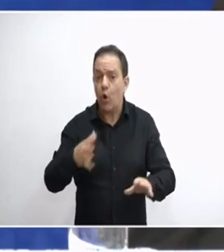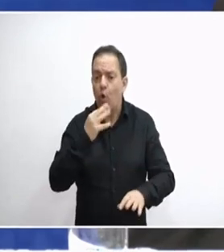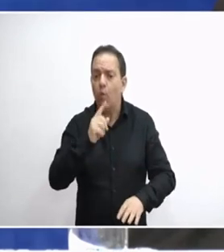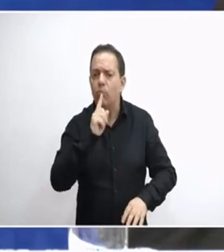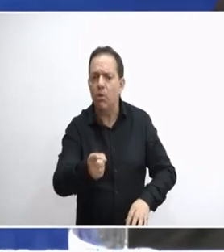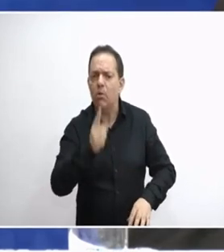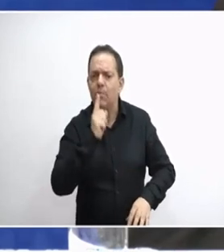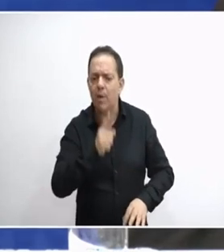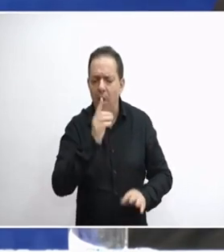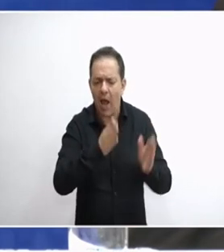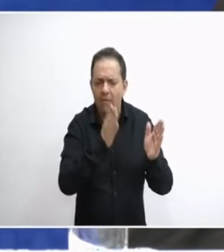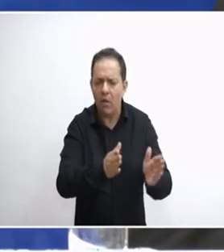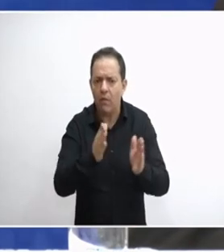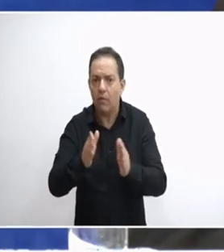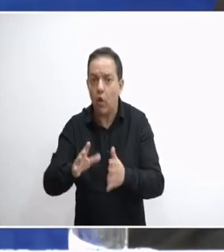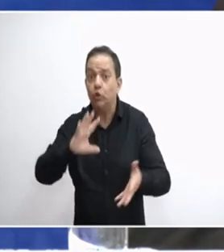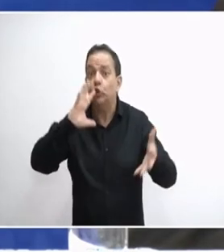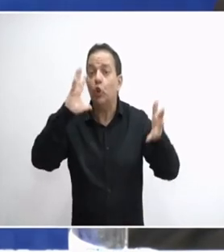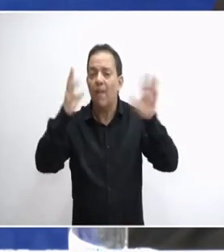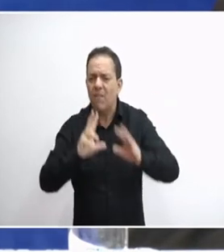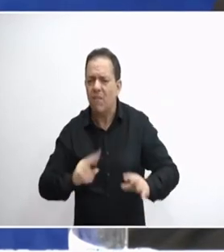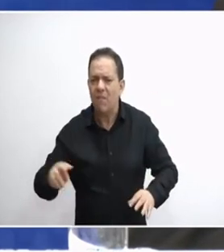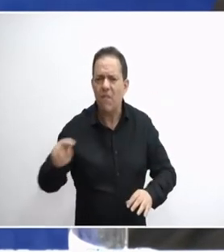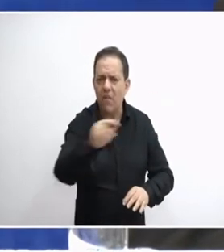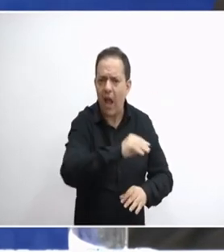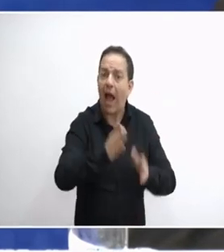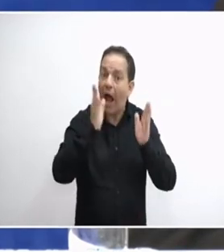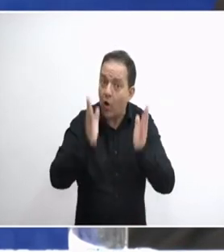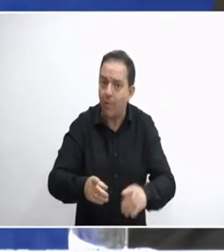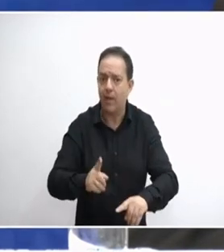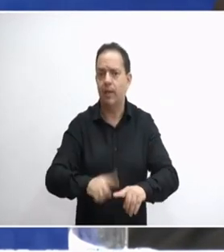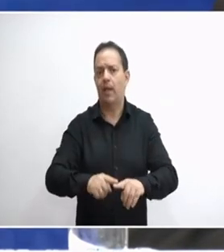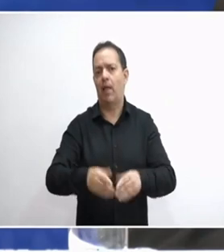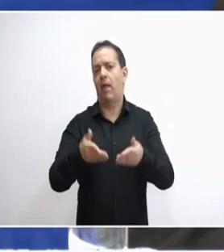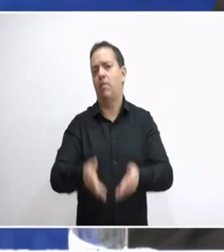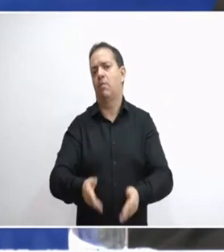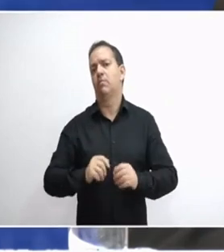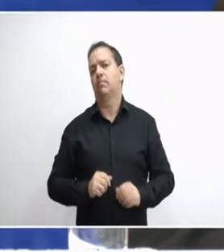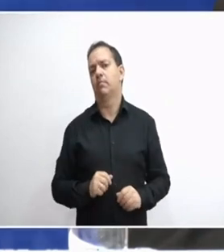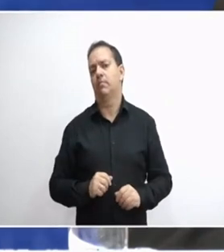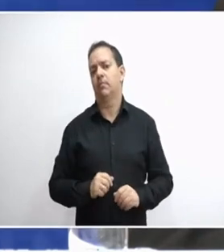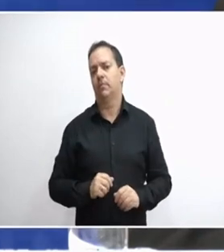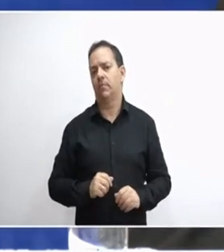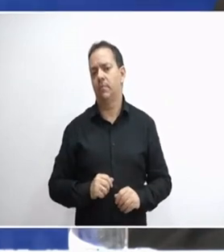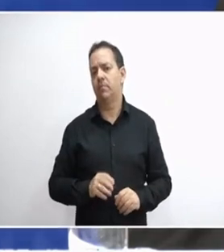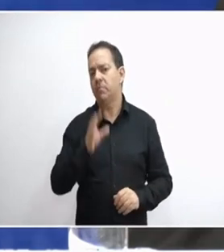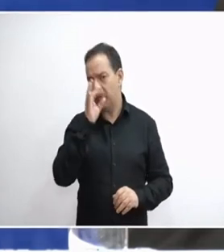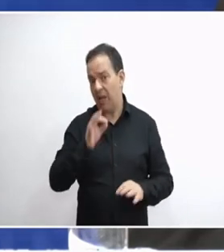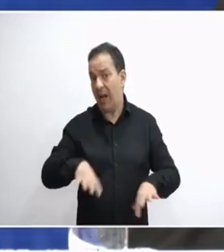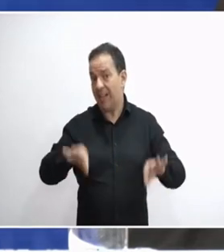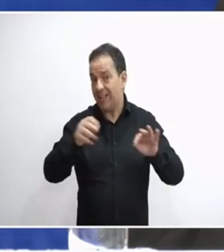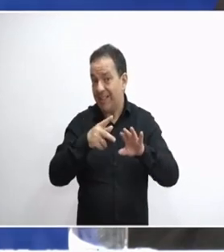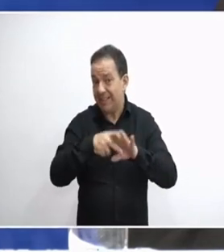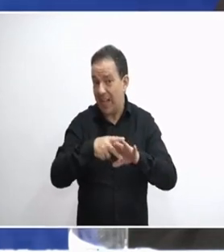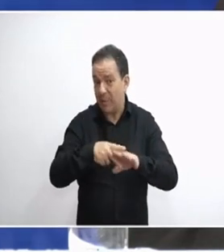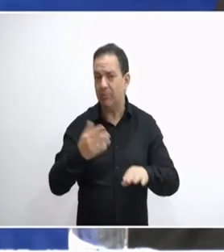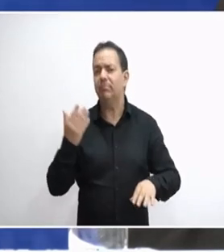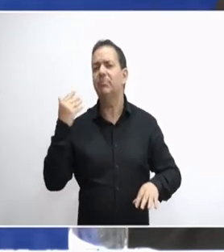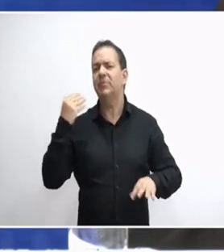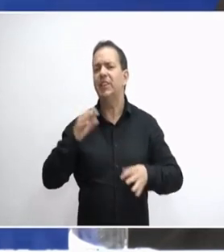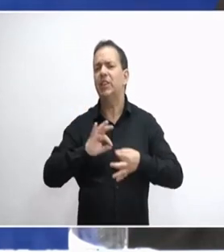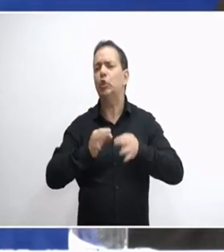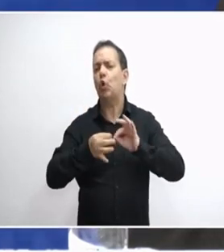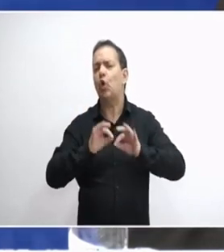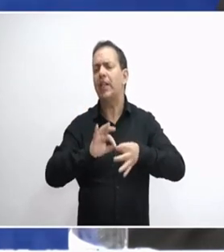γραμμές είναι πολύ συγκεκριμένες για όλο τον πλανήτη, για την Ευρώπη, ακόμα και για τη χώρα μας. Η αλήθεια είναι ότι ξεκίνησαν οι τράπεζες, οι νεότεροι ιστορίες,